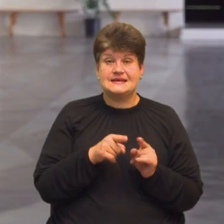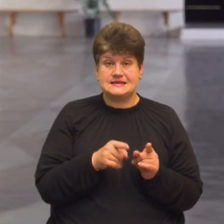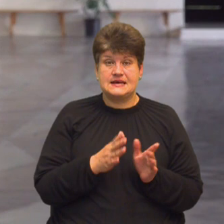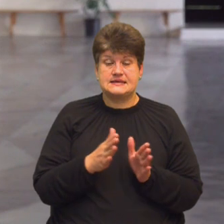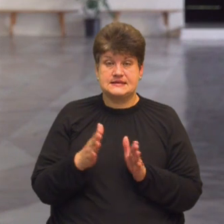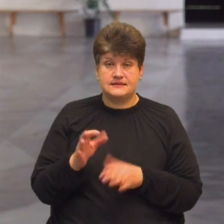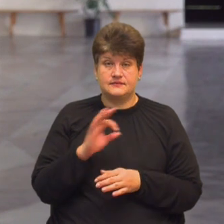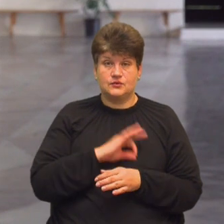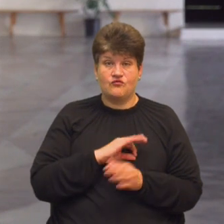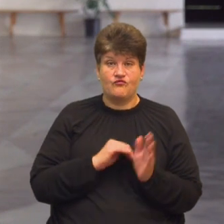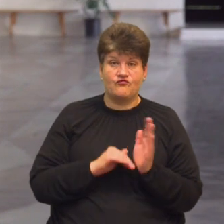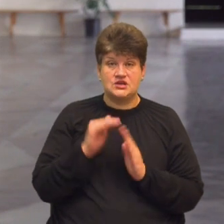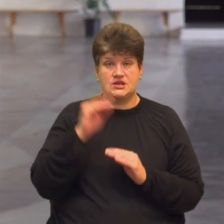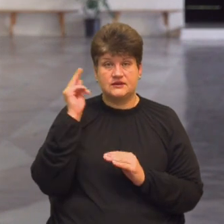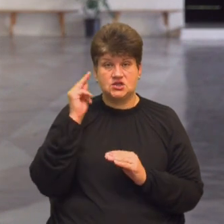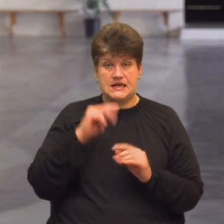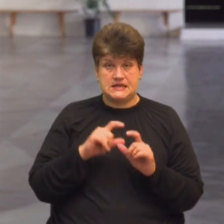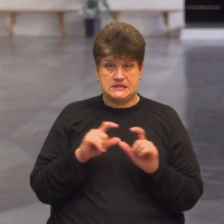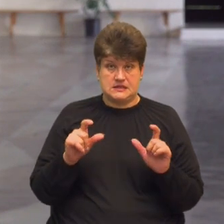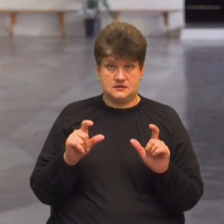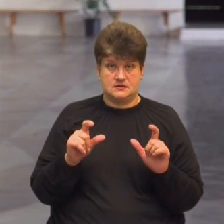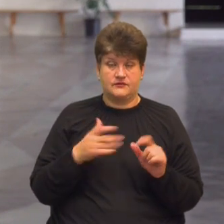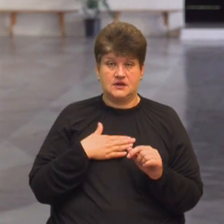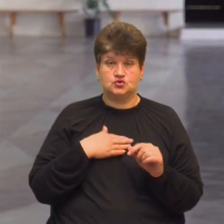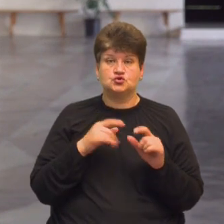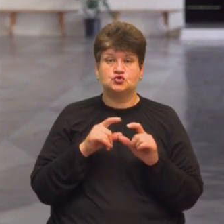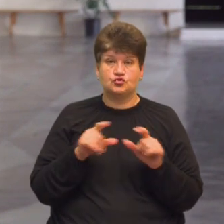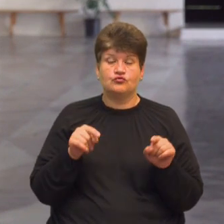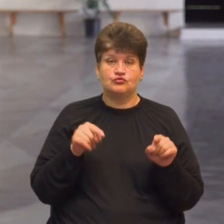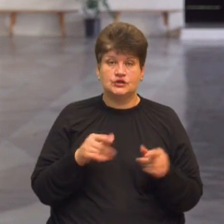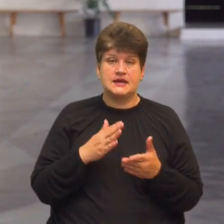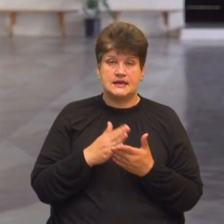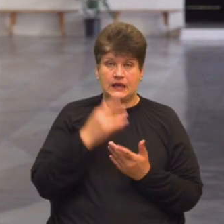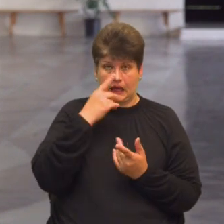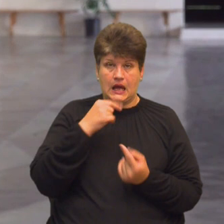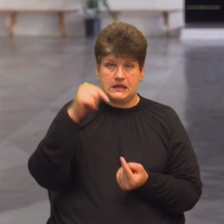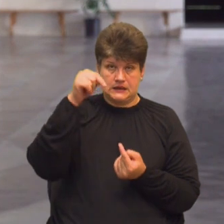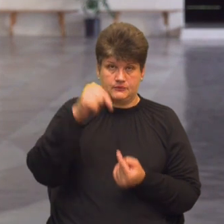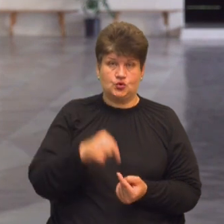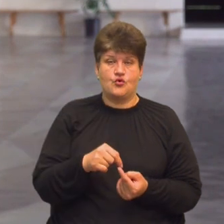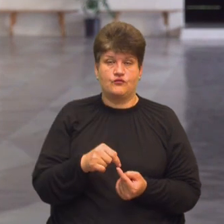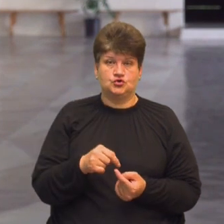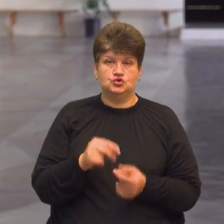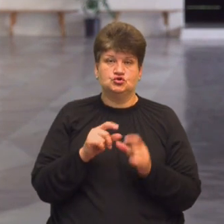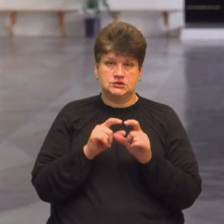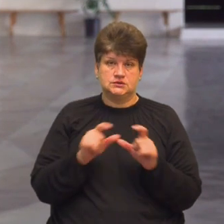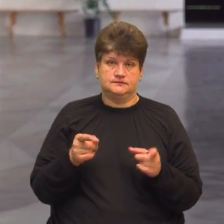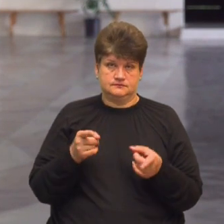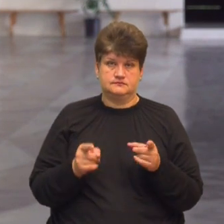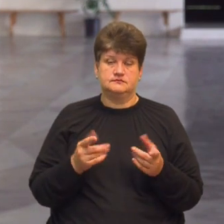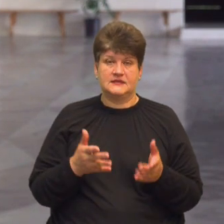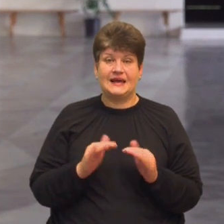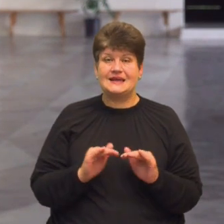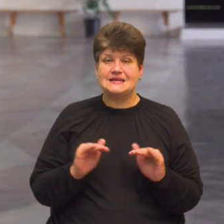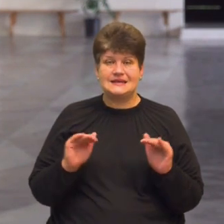застосовується у вищих навчальних закладах, саме нашою школою, вона є адаптованою до шкільних реалій. Тобто, діти